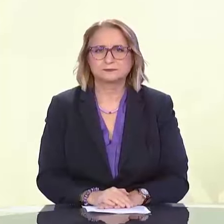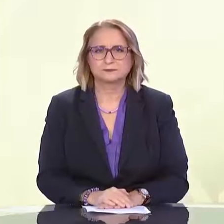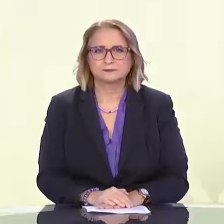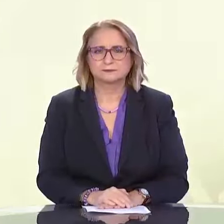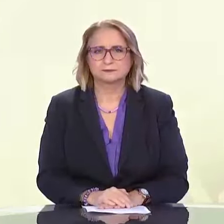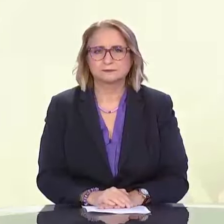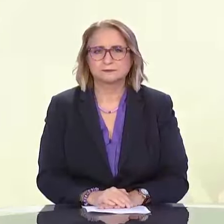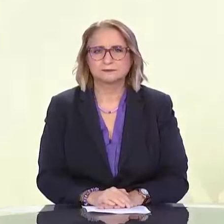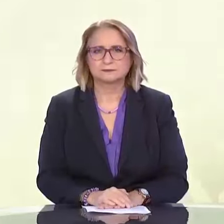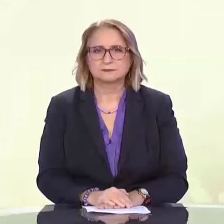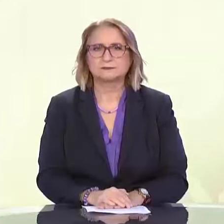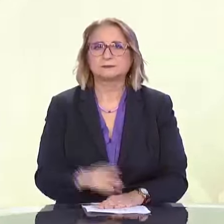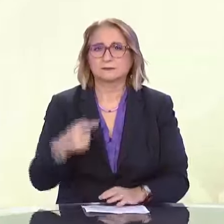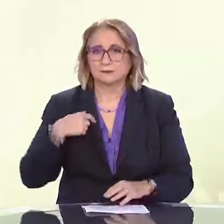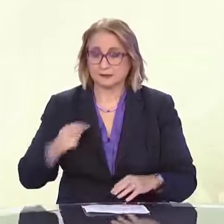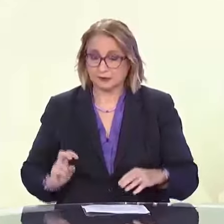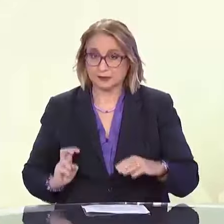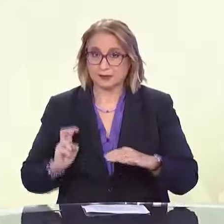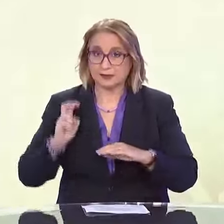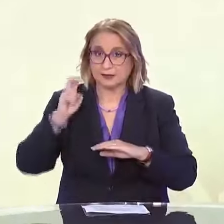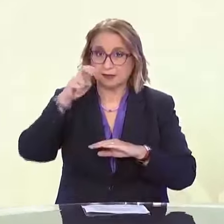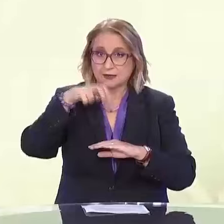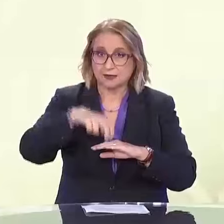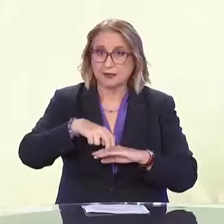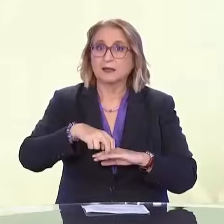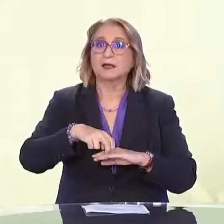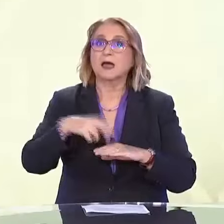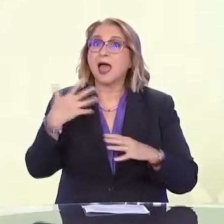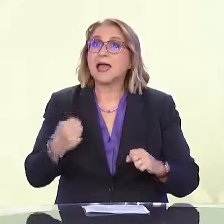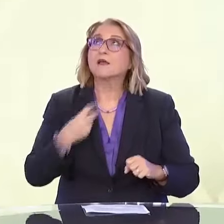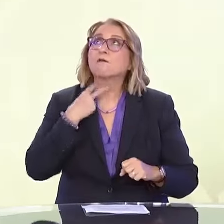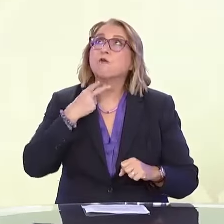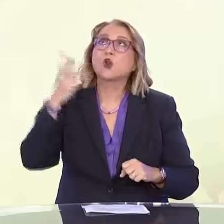Το μεγάλο στίχημα είναι να δούμε αν αυτό το λεωφορείο θα έχει ηγετική αναγγελία στάσεων.